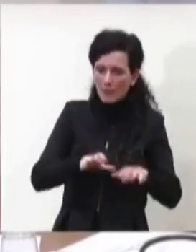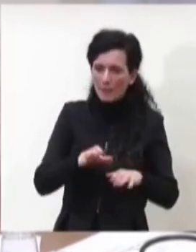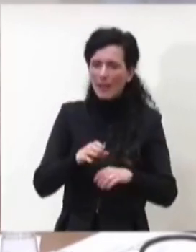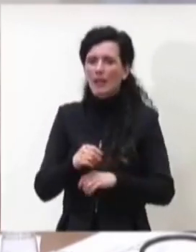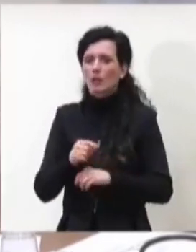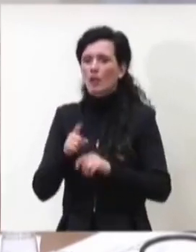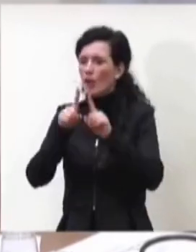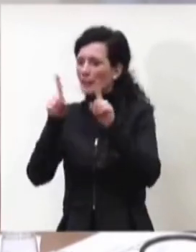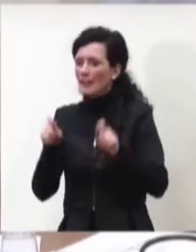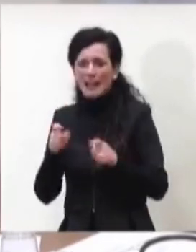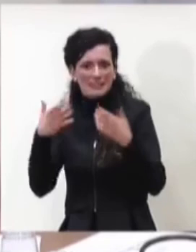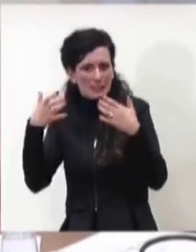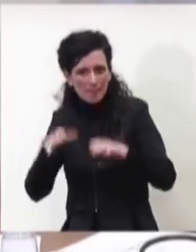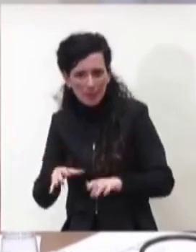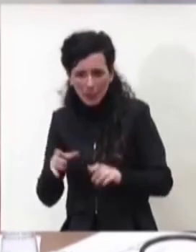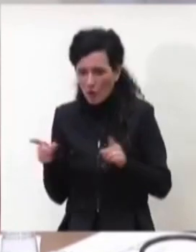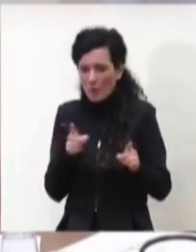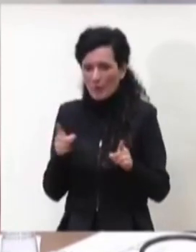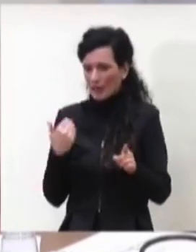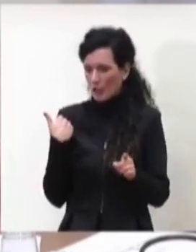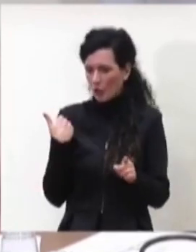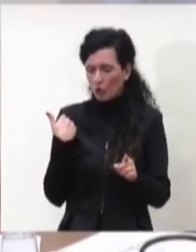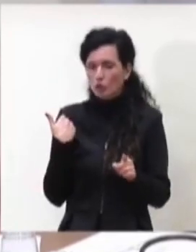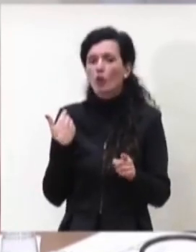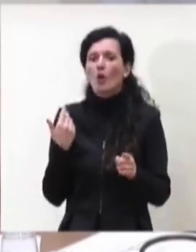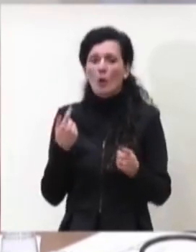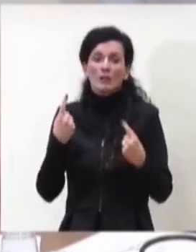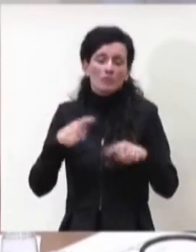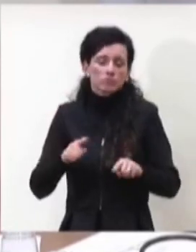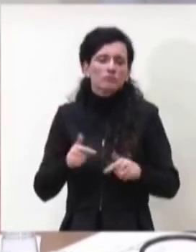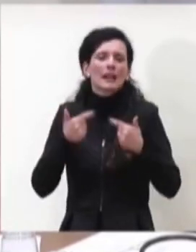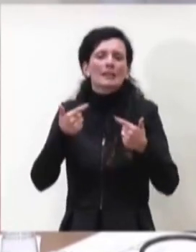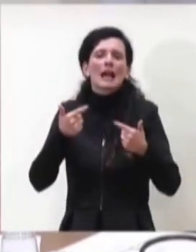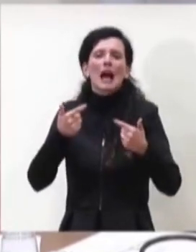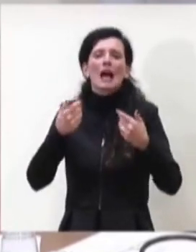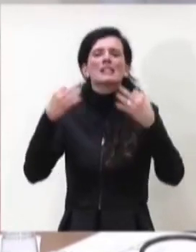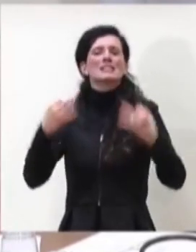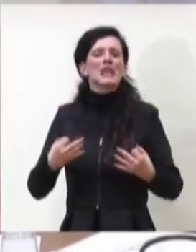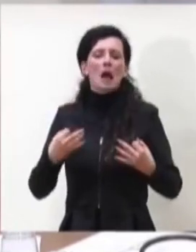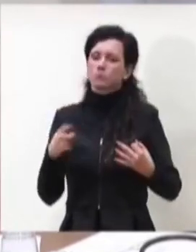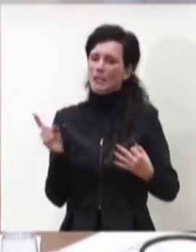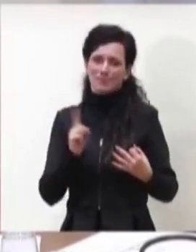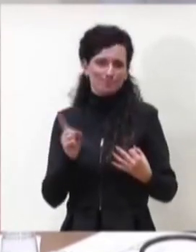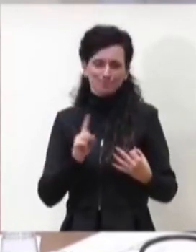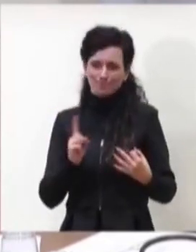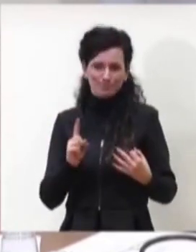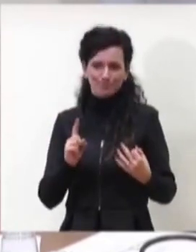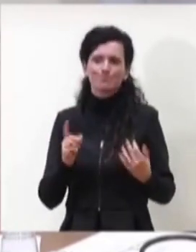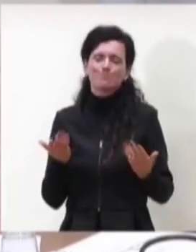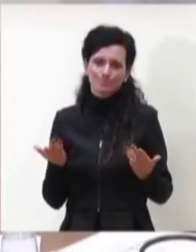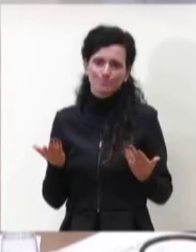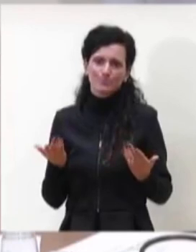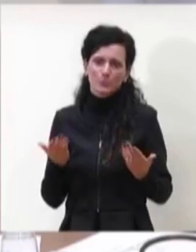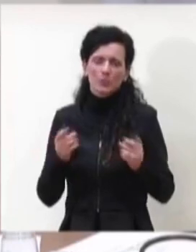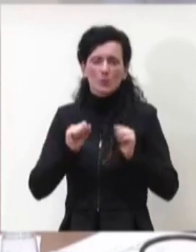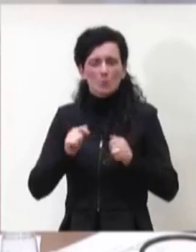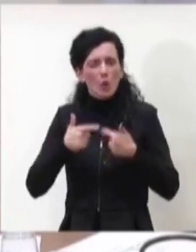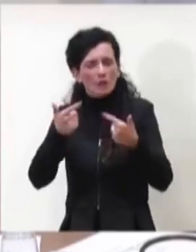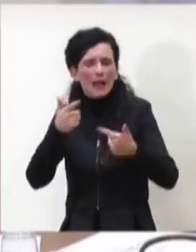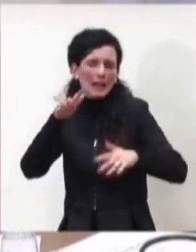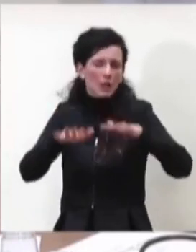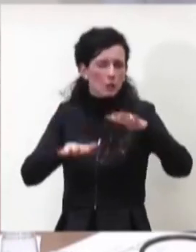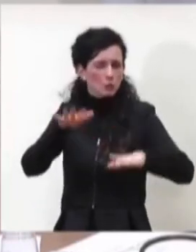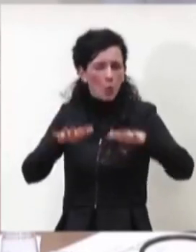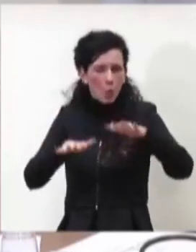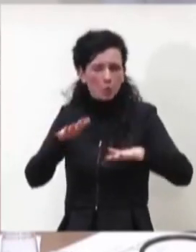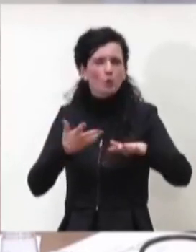periodo questo crea una certa instabilità nei dati quantomeno come dire crea qualche incertezza